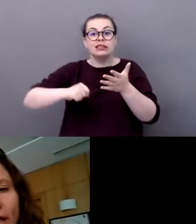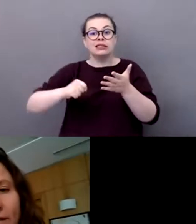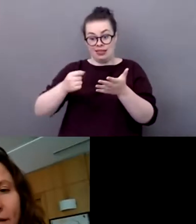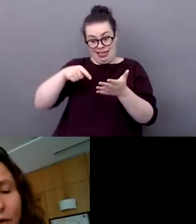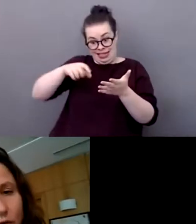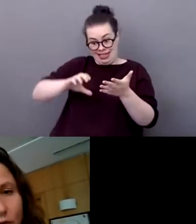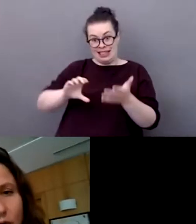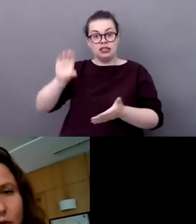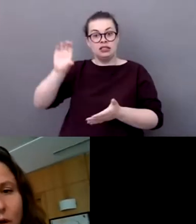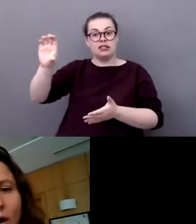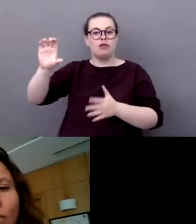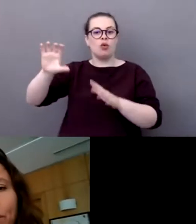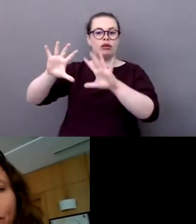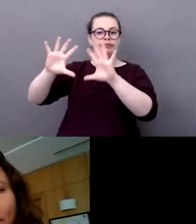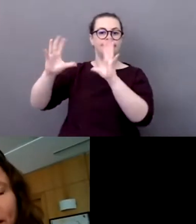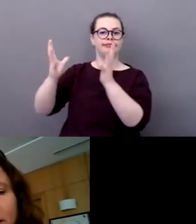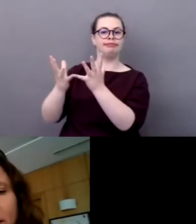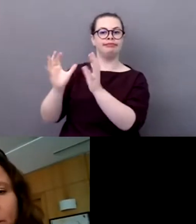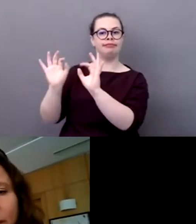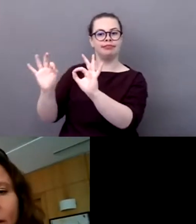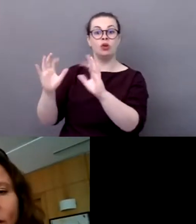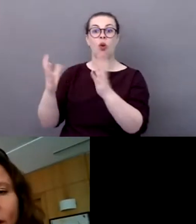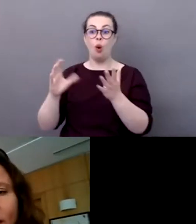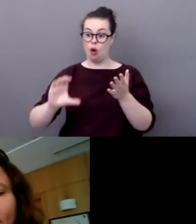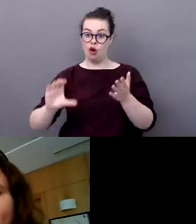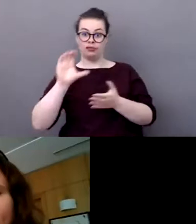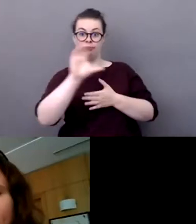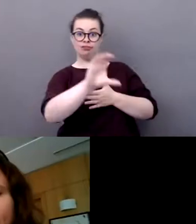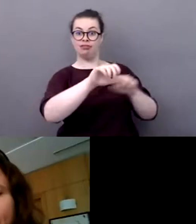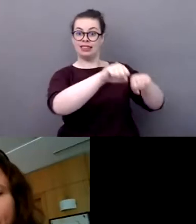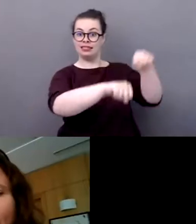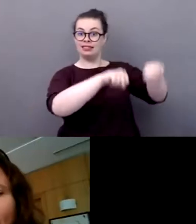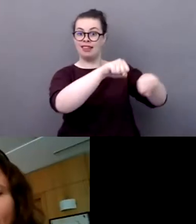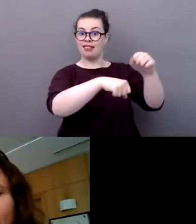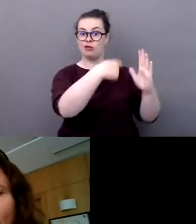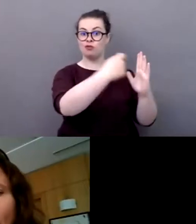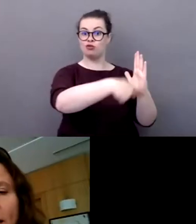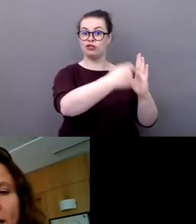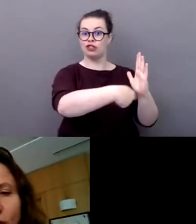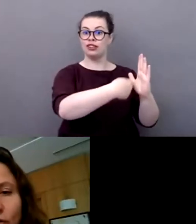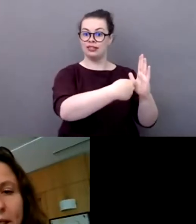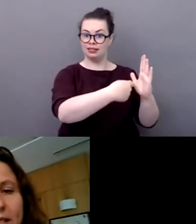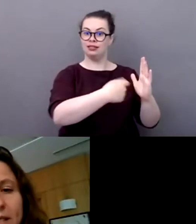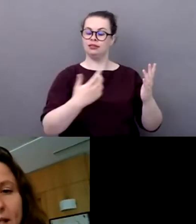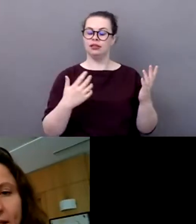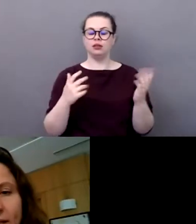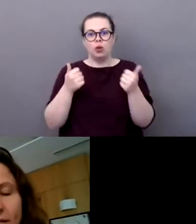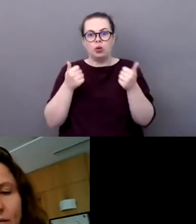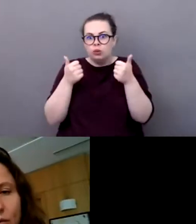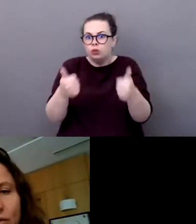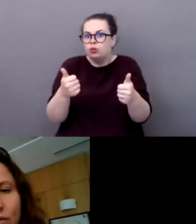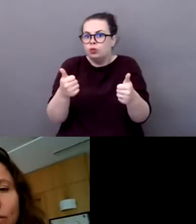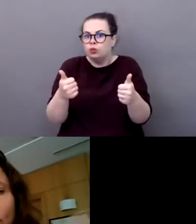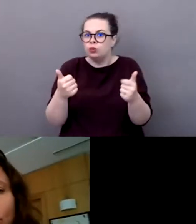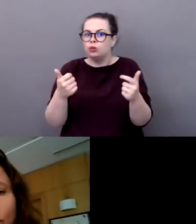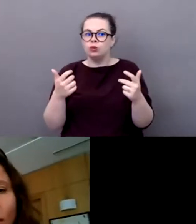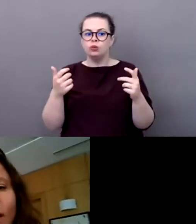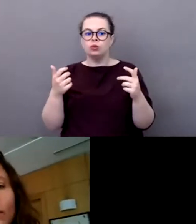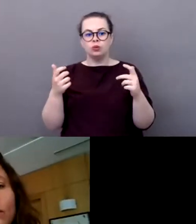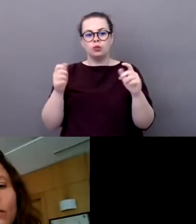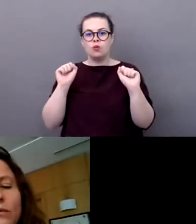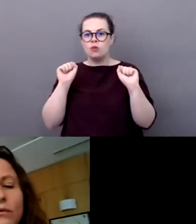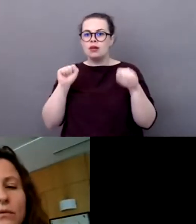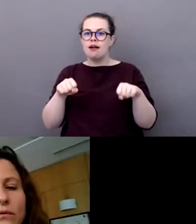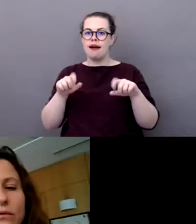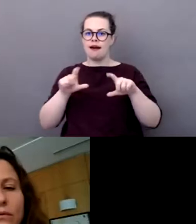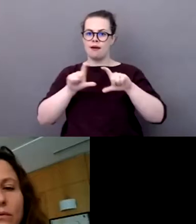complémentaires et très vertueuses. On peut faire participer les entreprises qui s'acquittent de ce devoir